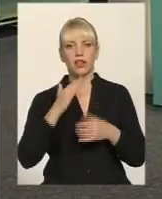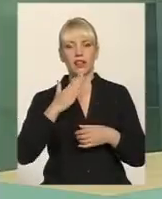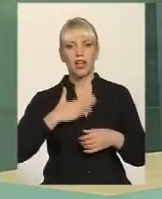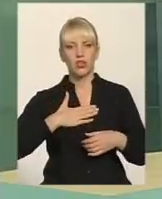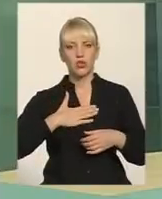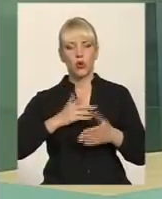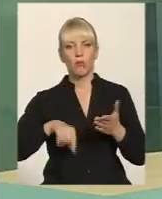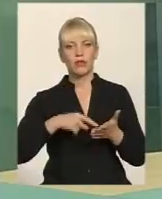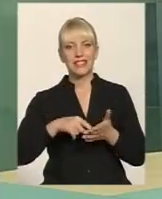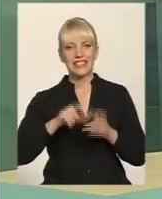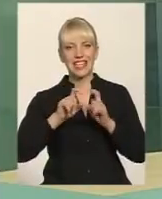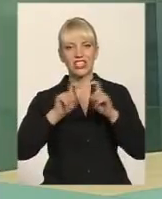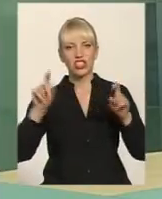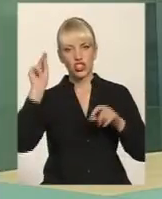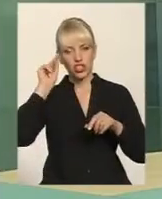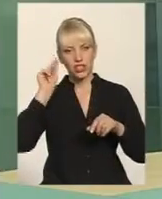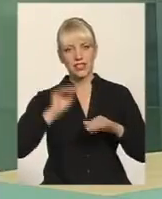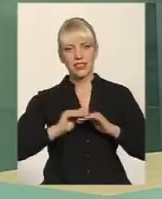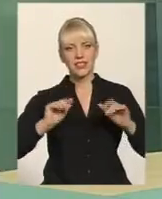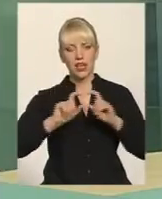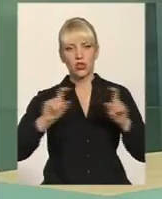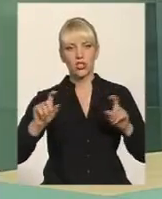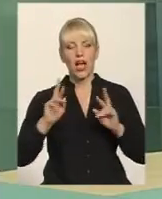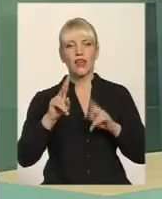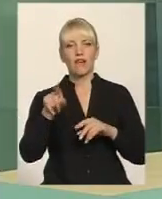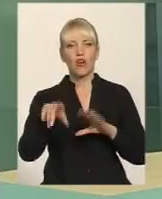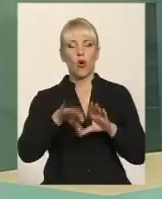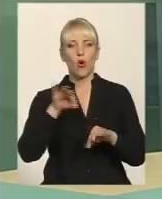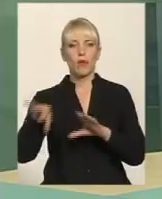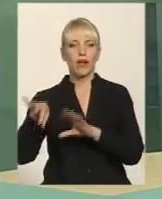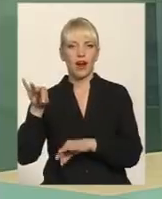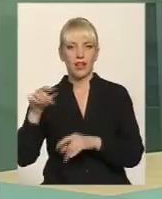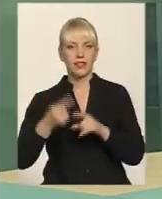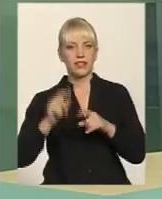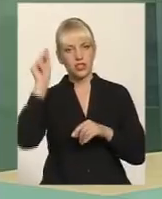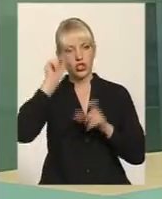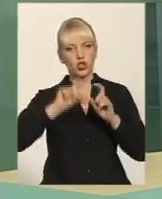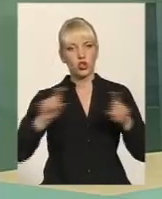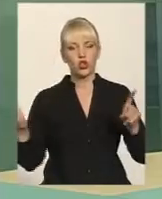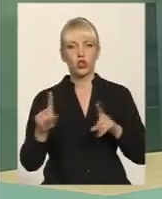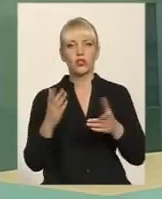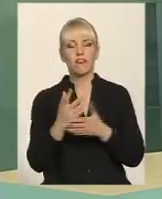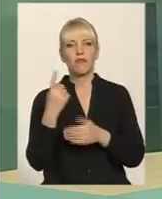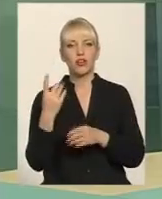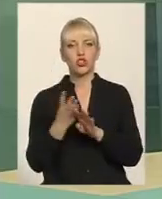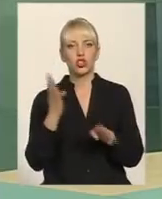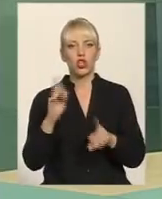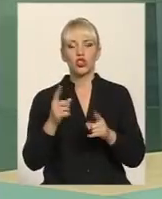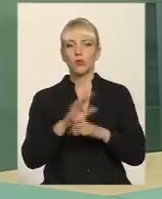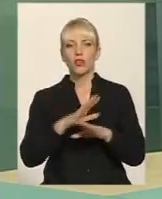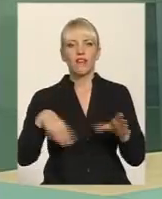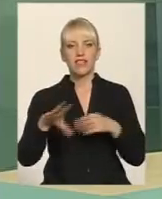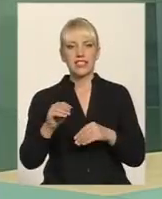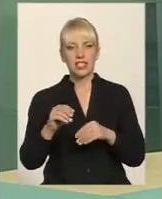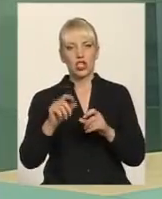садочків, медичних закладів. А як ви вбираєте об'єкти? Що є першочергове? І чому не всі шкоди садочки